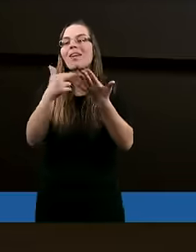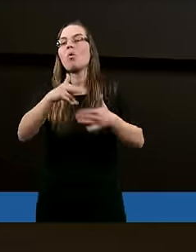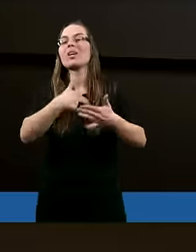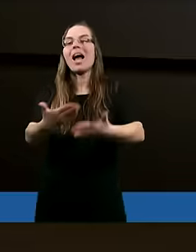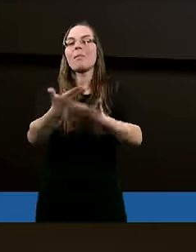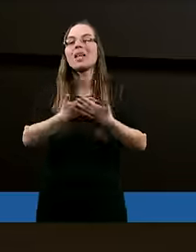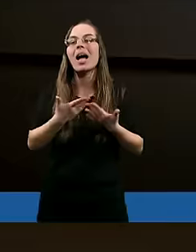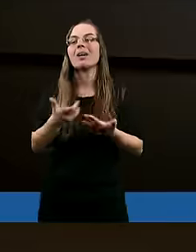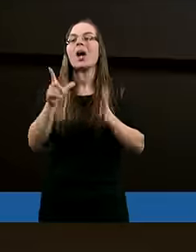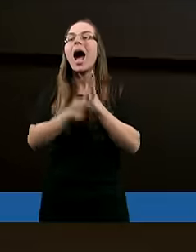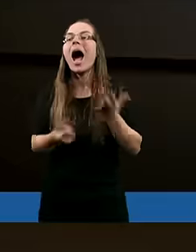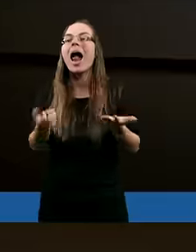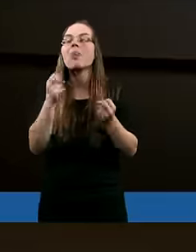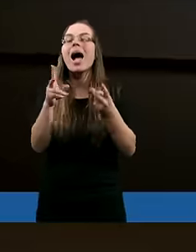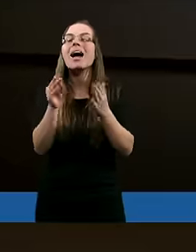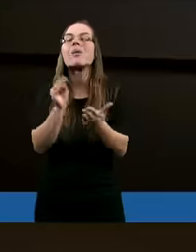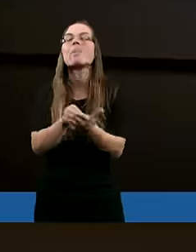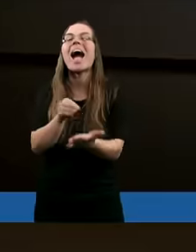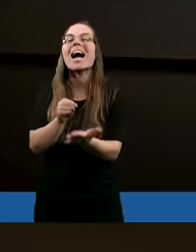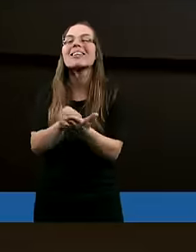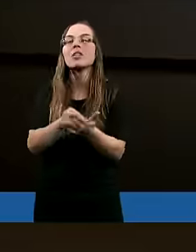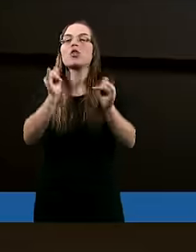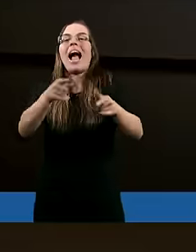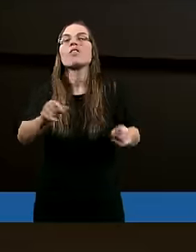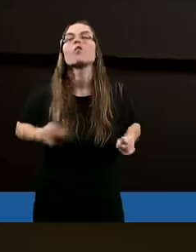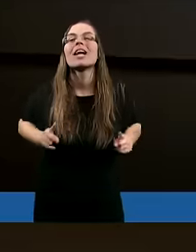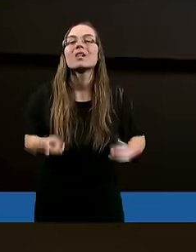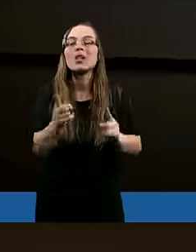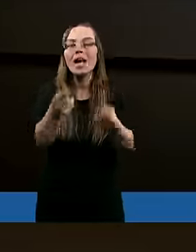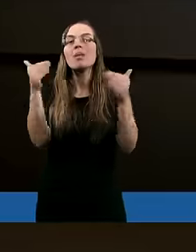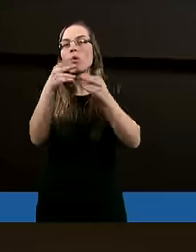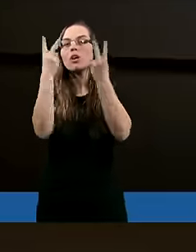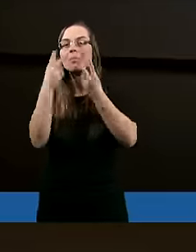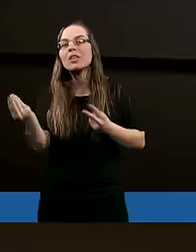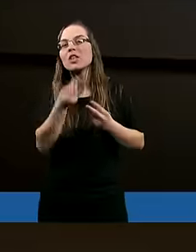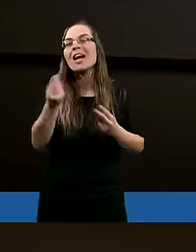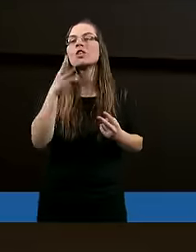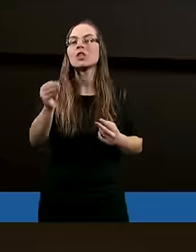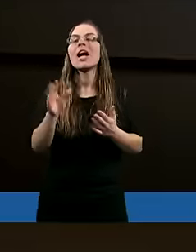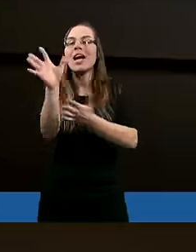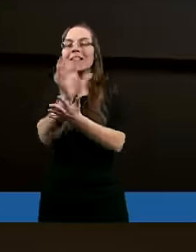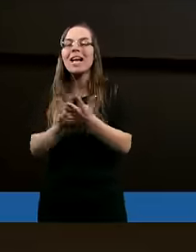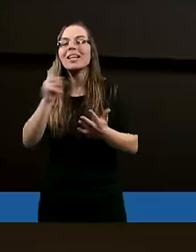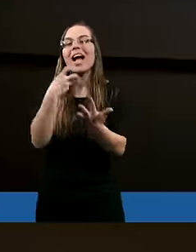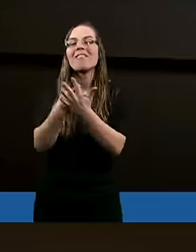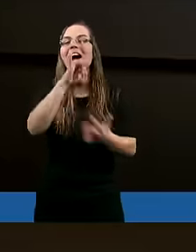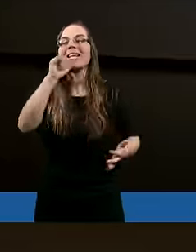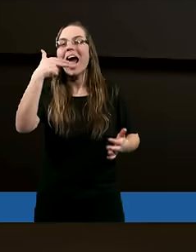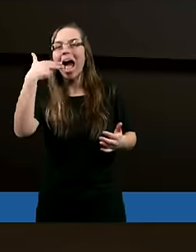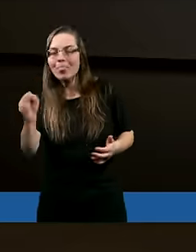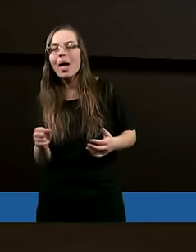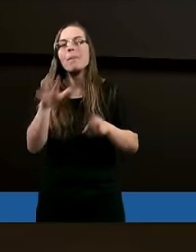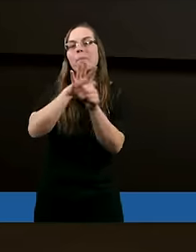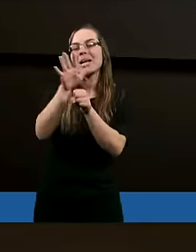dać. Ale tak praktycznie, to jak to się dzieje? Może przeczytajmy jeszcze tekst z Ewangelii Jana,